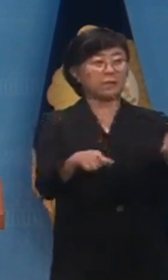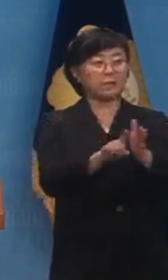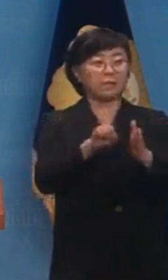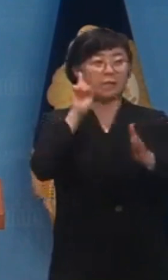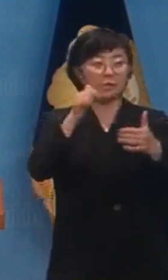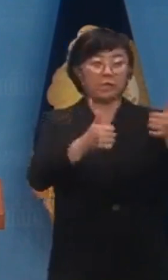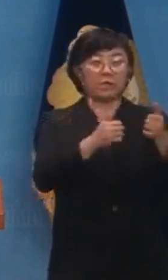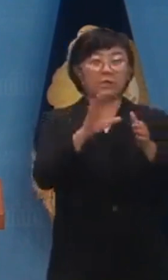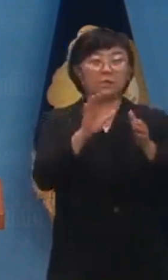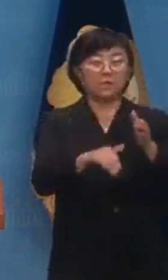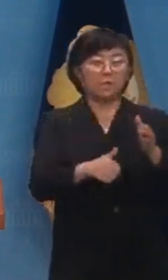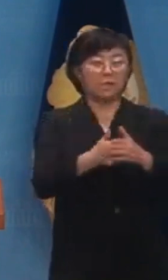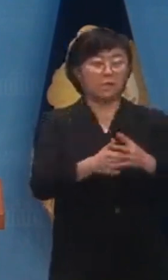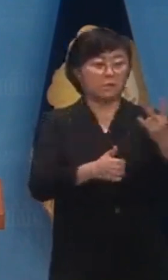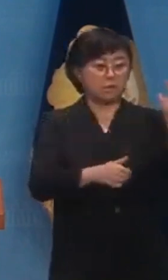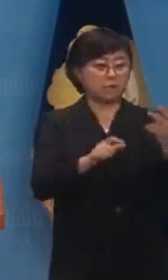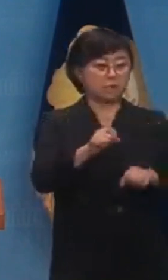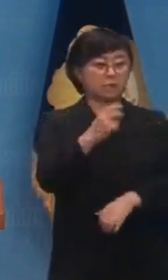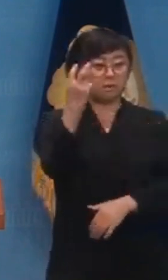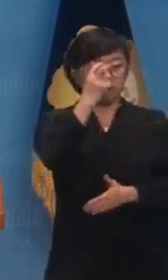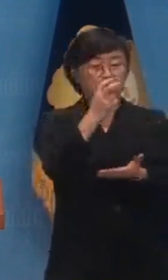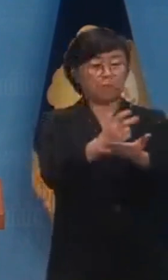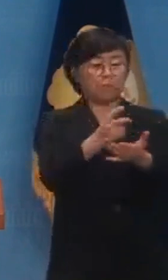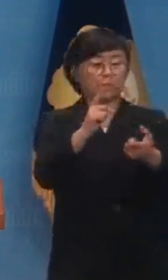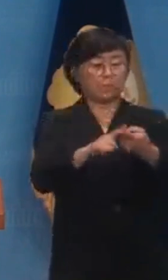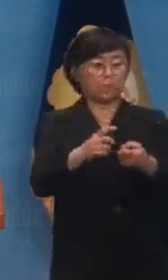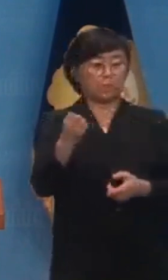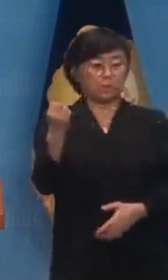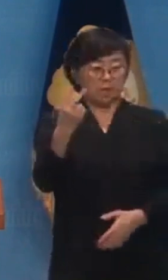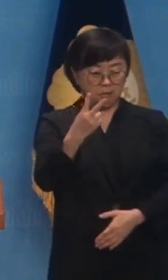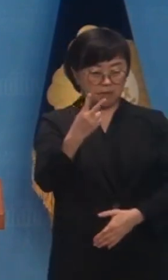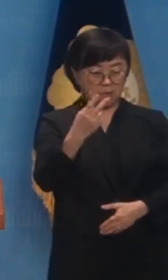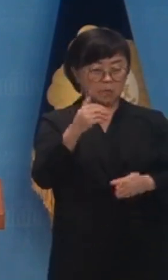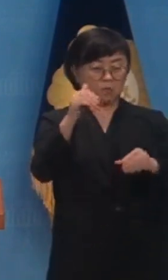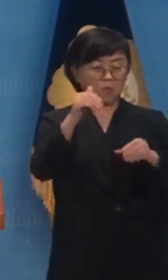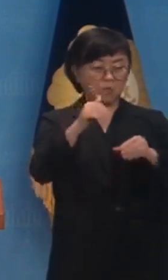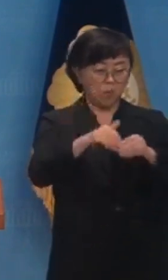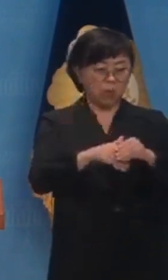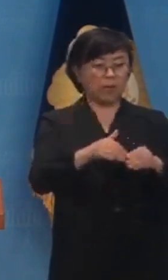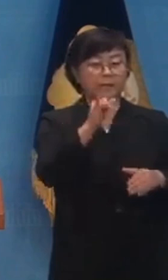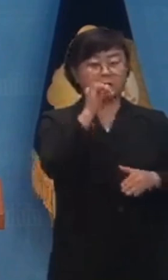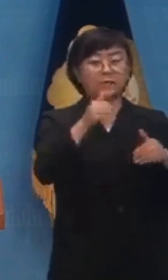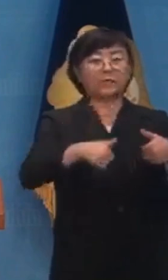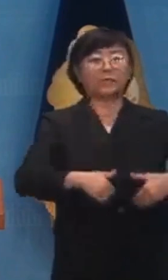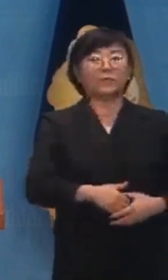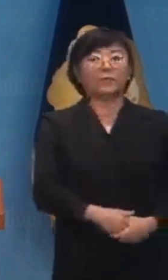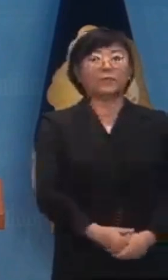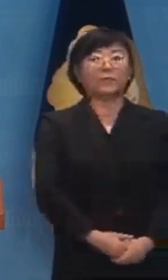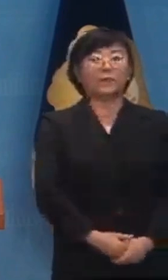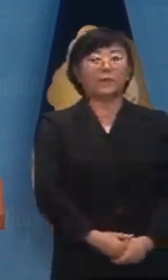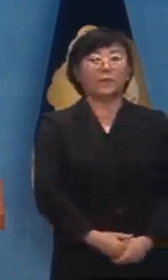본회의에서 쌍특검법에 대한 재표결이 반드시 이뤄져야 합니다.